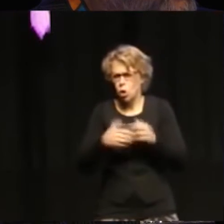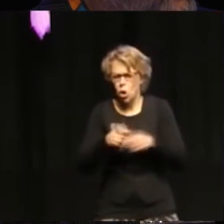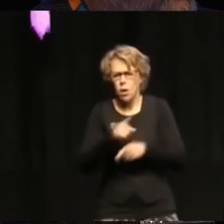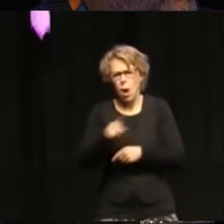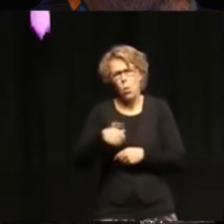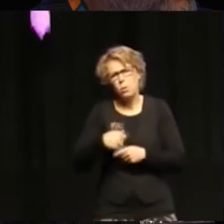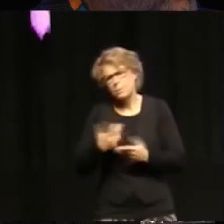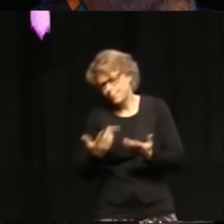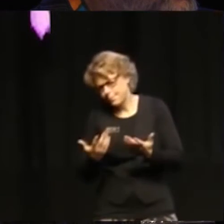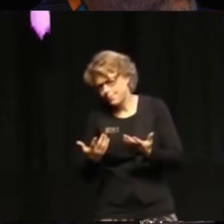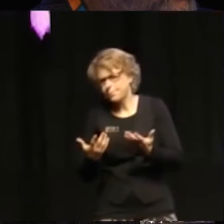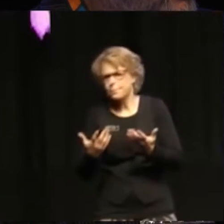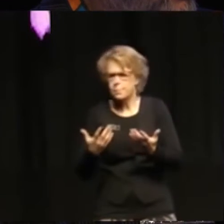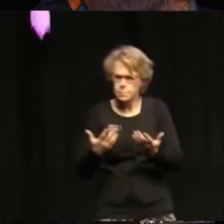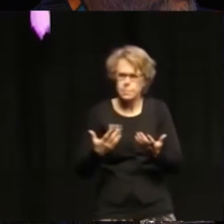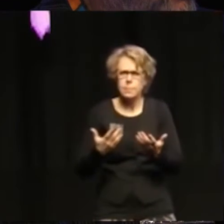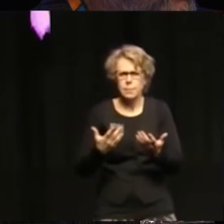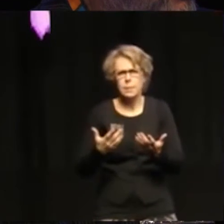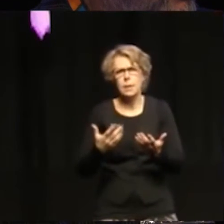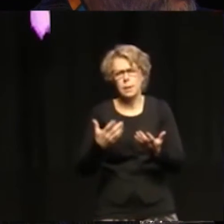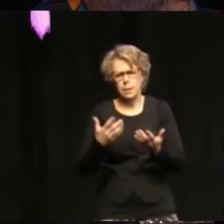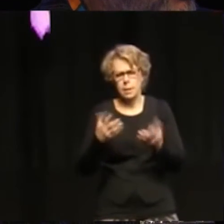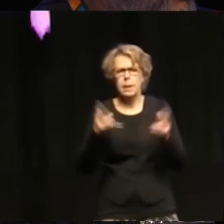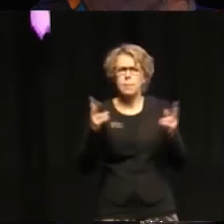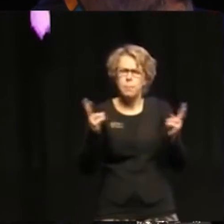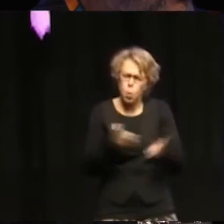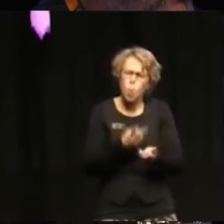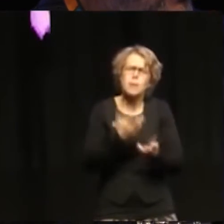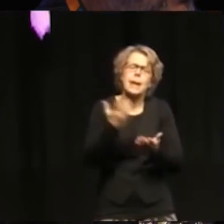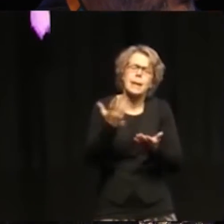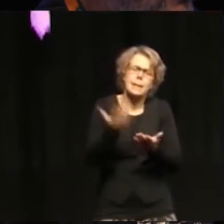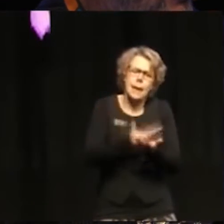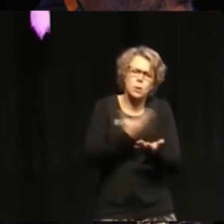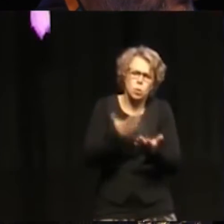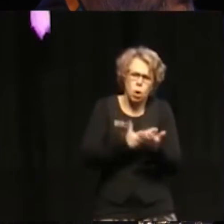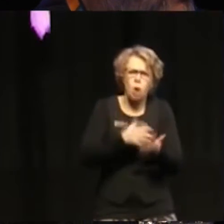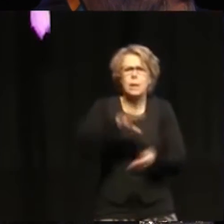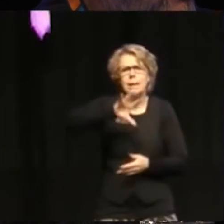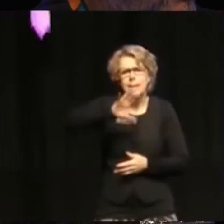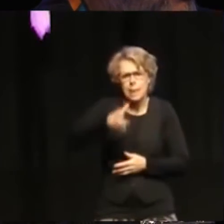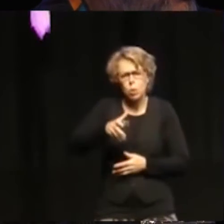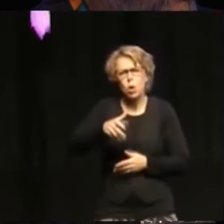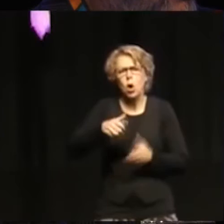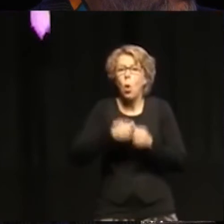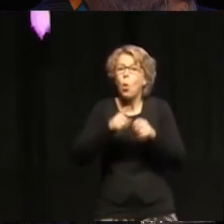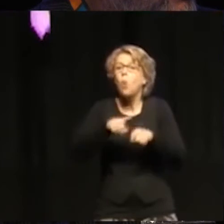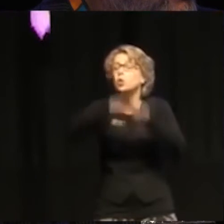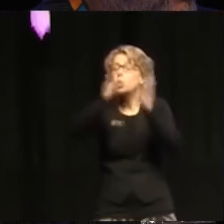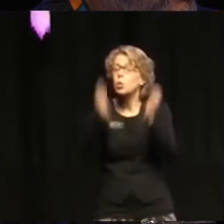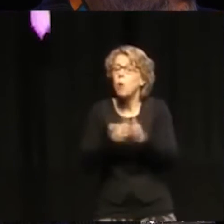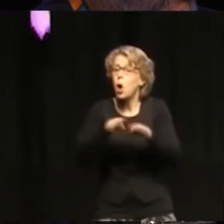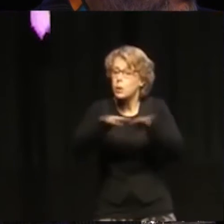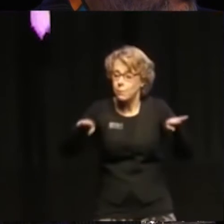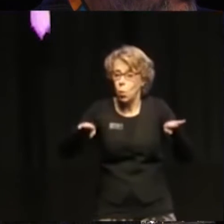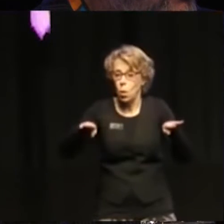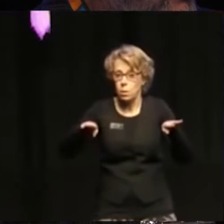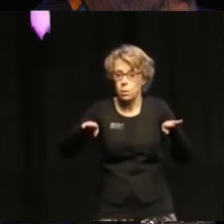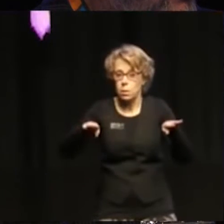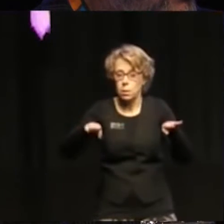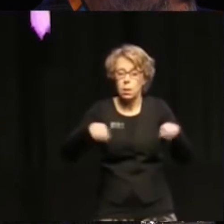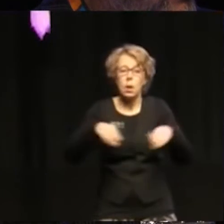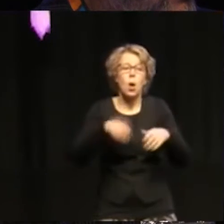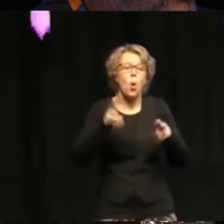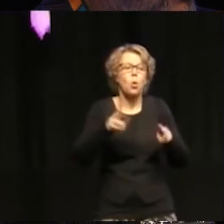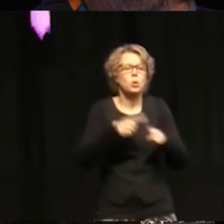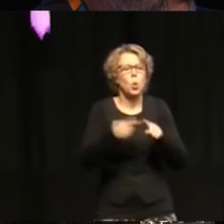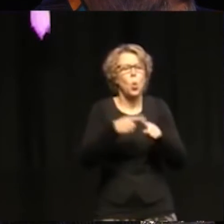foreseen to take place at both national, regional and global levels. And human rights institutions